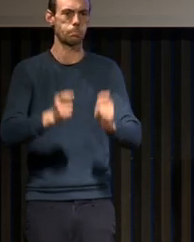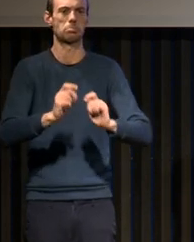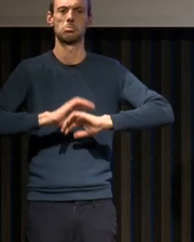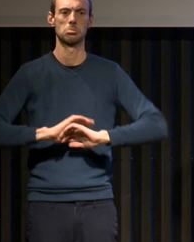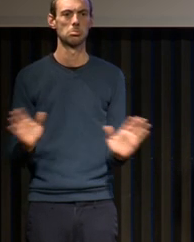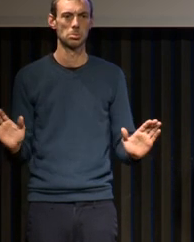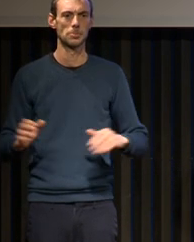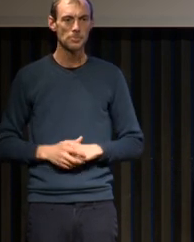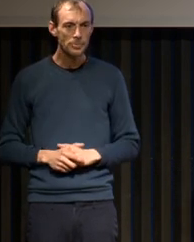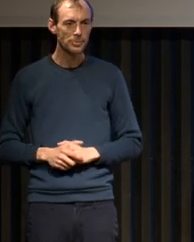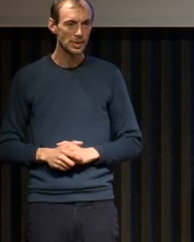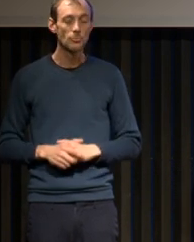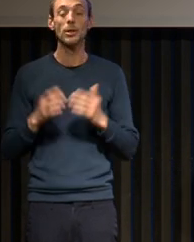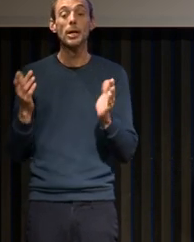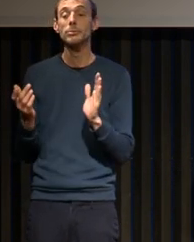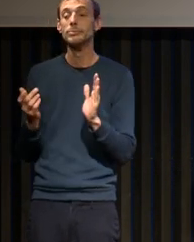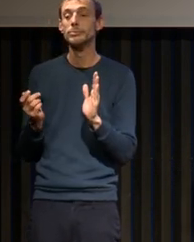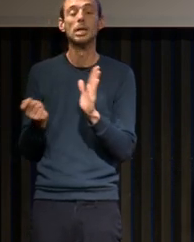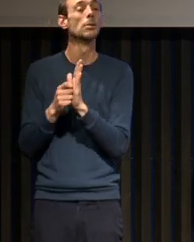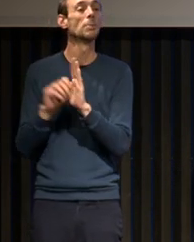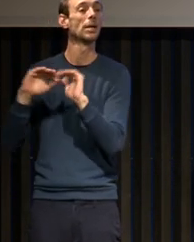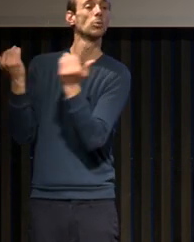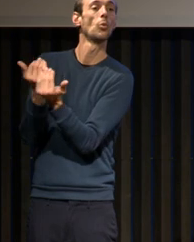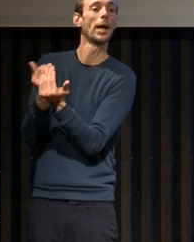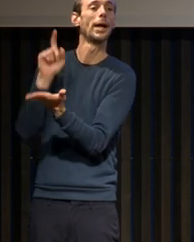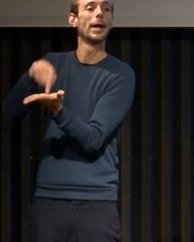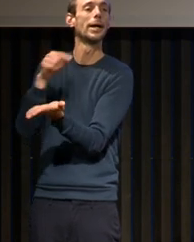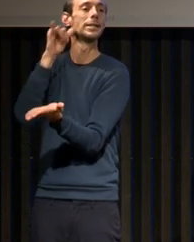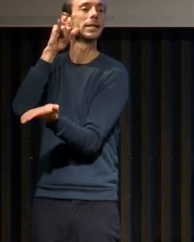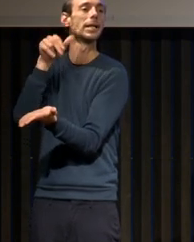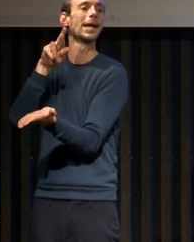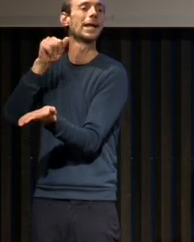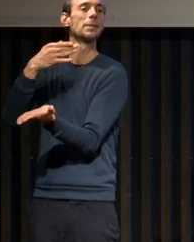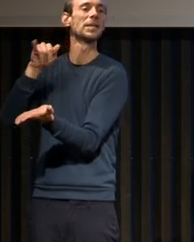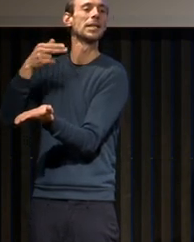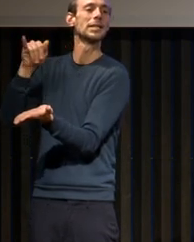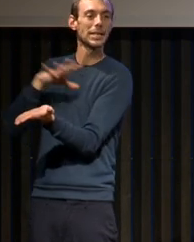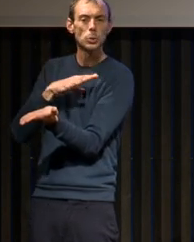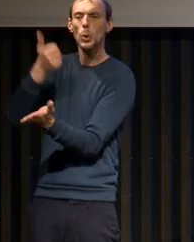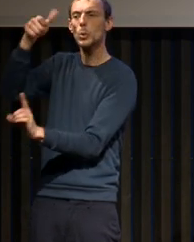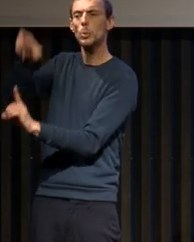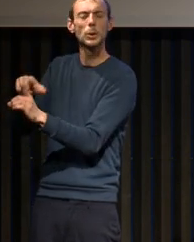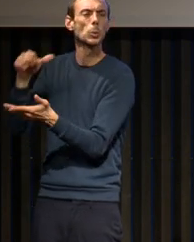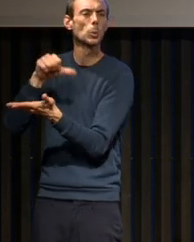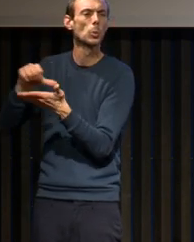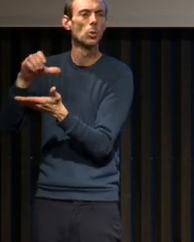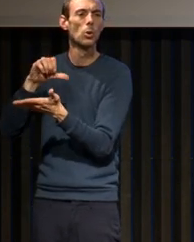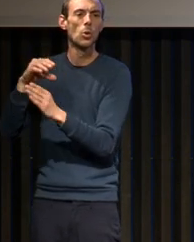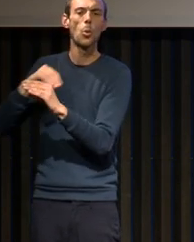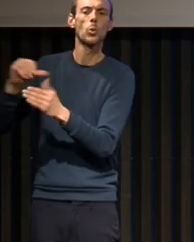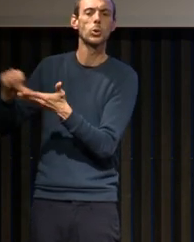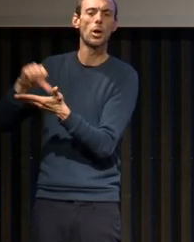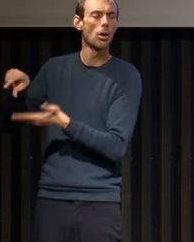de ce congrès de Rimini, il y a un auteur très important qui va être là et qui va être vraiment stimulé par cette ambiance